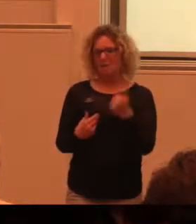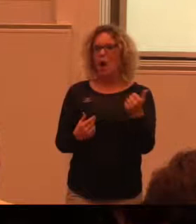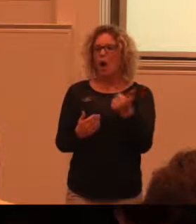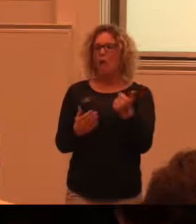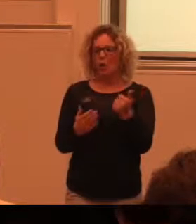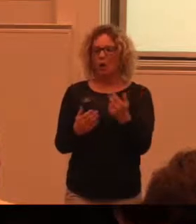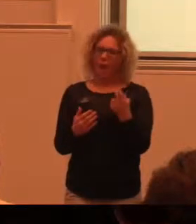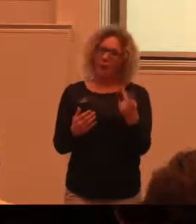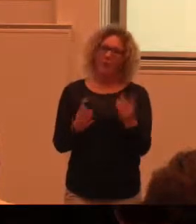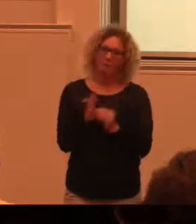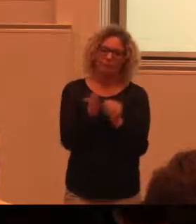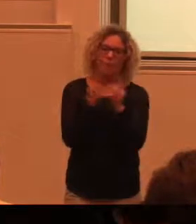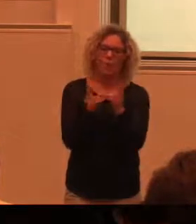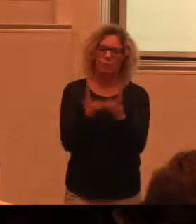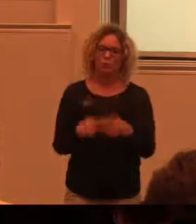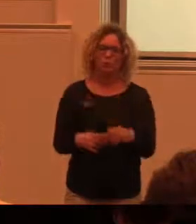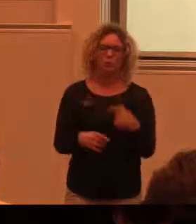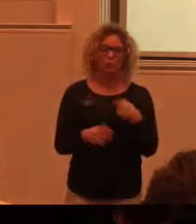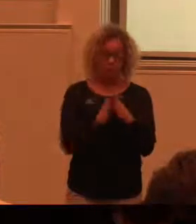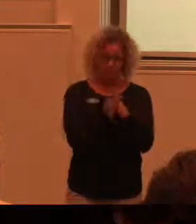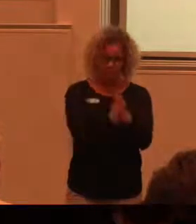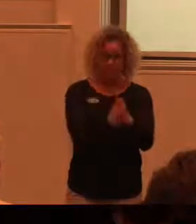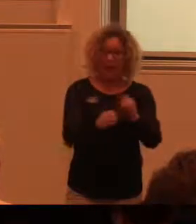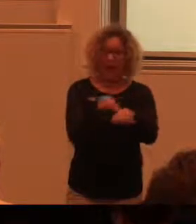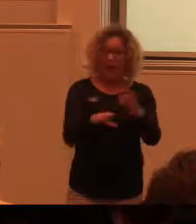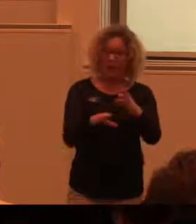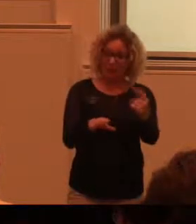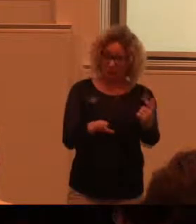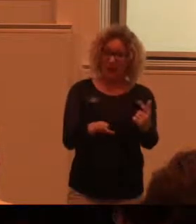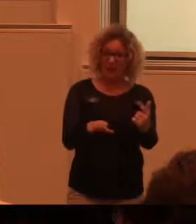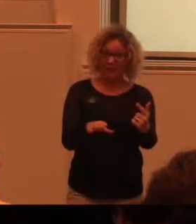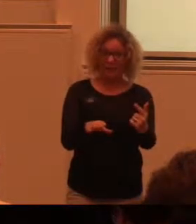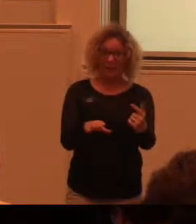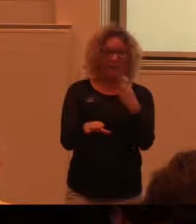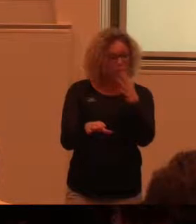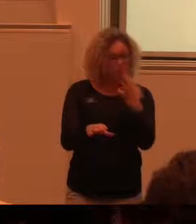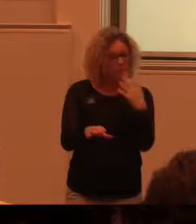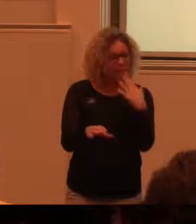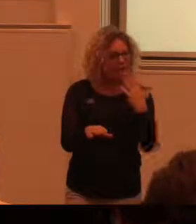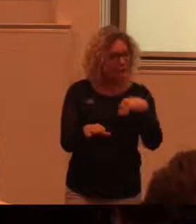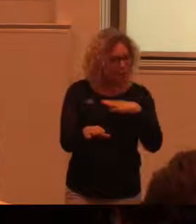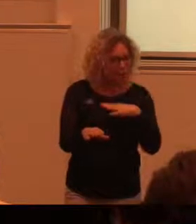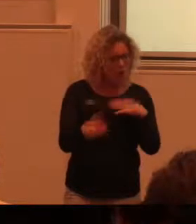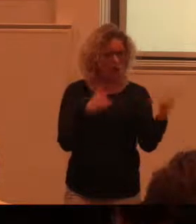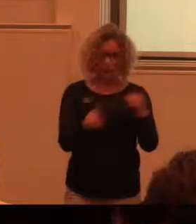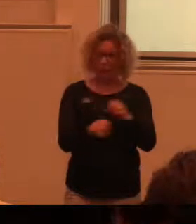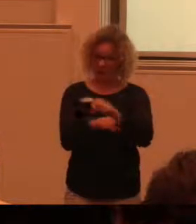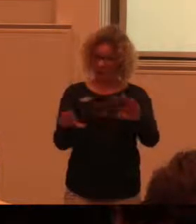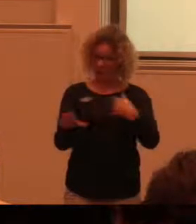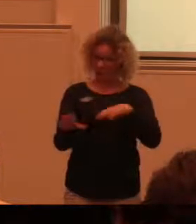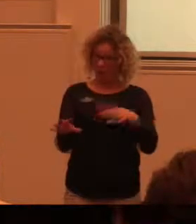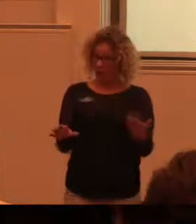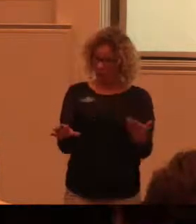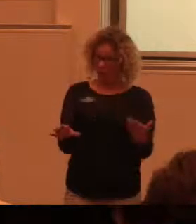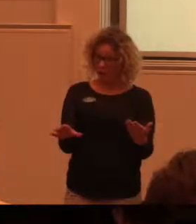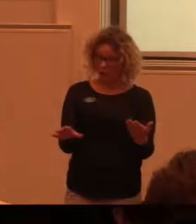komplettera. Jag har lärt faktiskt allmänhet för frågan om vilken sort de ville. Och det folk i allmänhet ville.